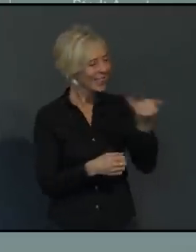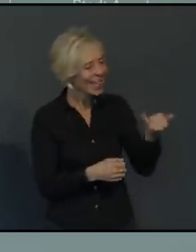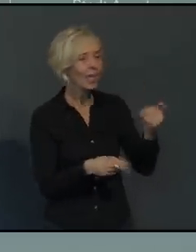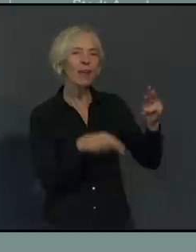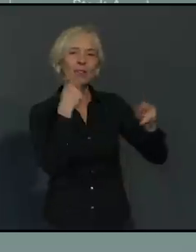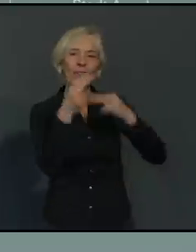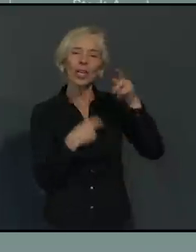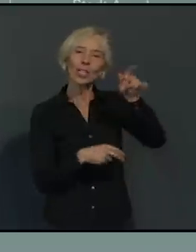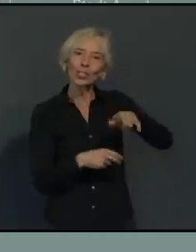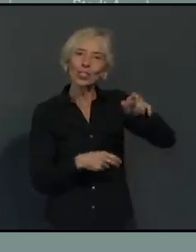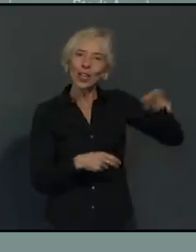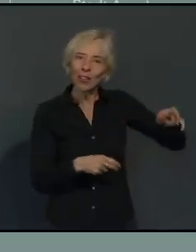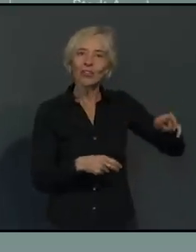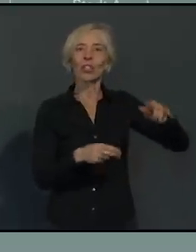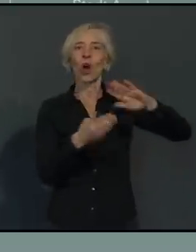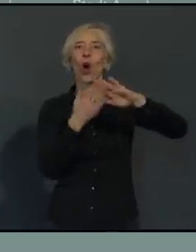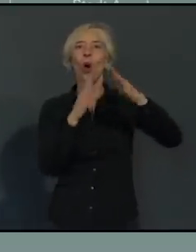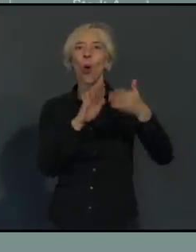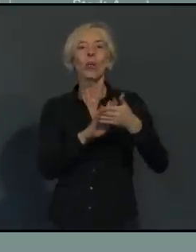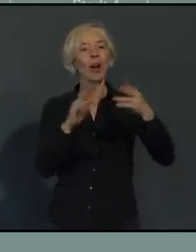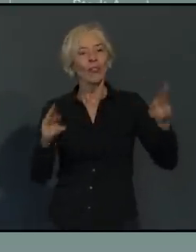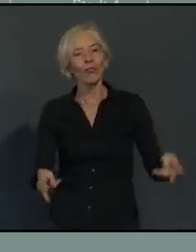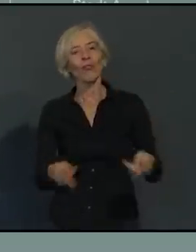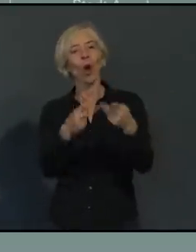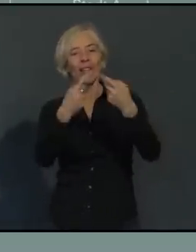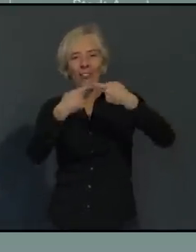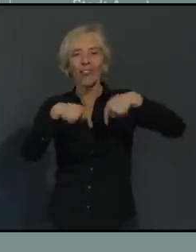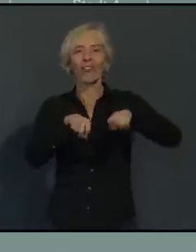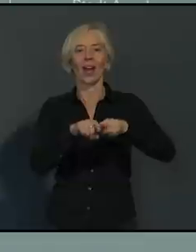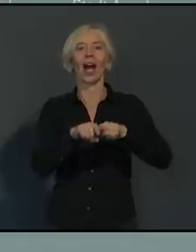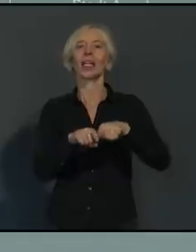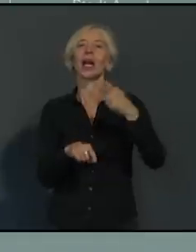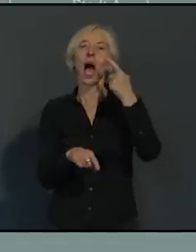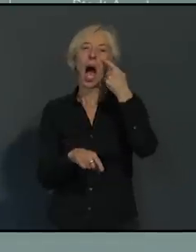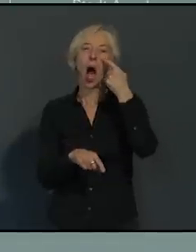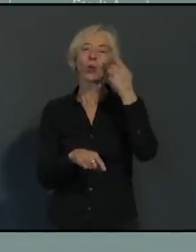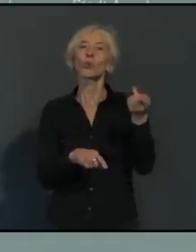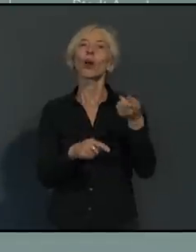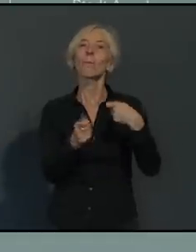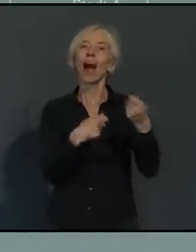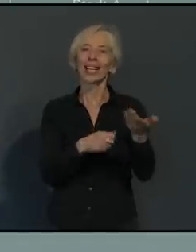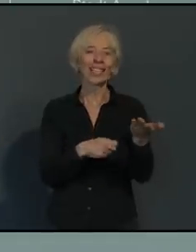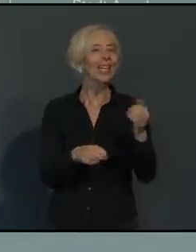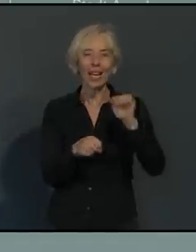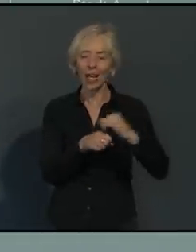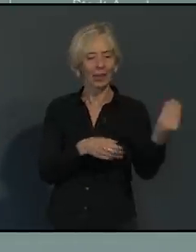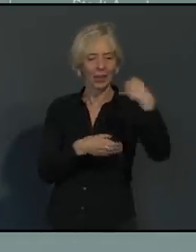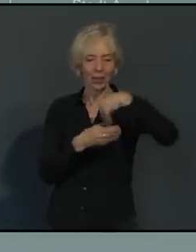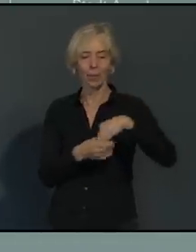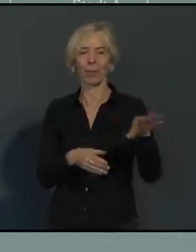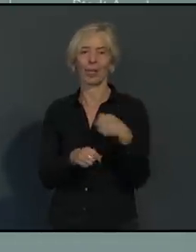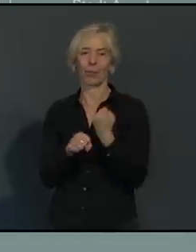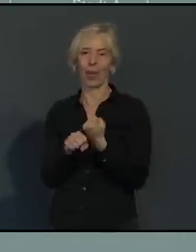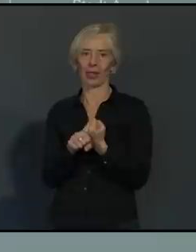Mitglieder unseres Fördervereins hier e.V. Förderer von Augsburg Marketing ist dies auch sogar kostenlos. Vielleicht mal ein paar aktuelle Zahlen.